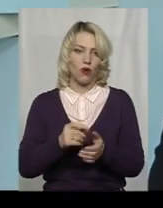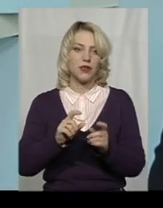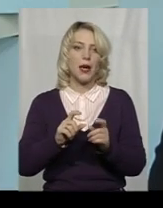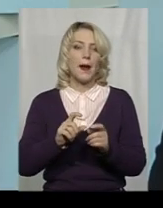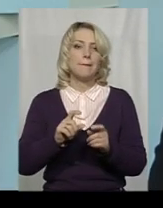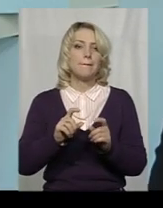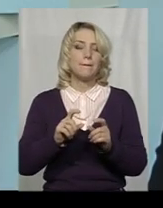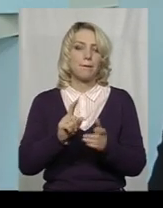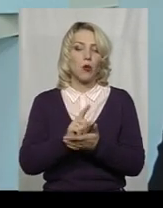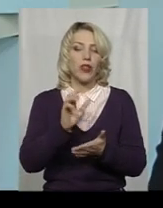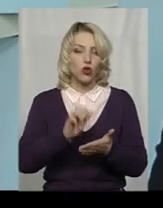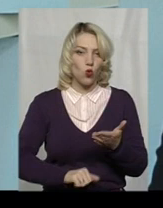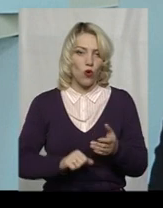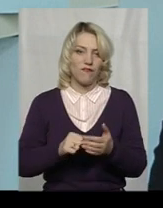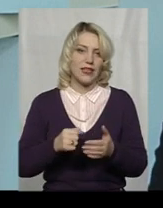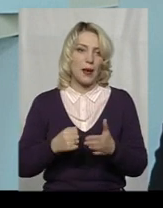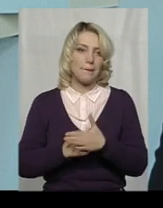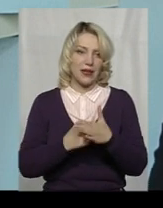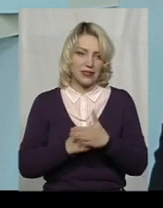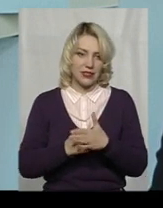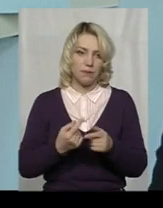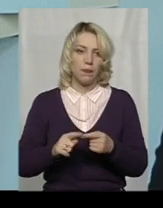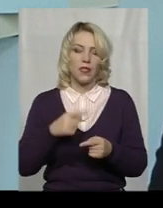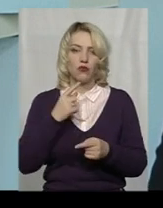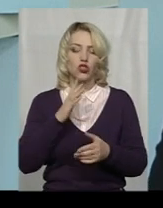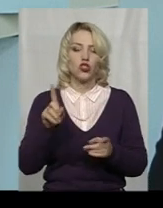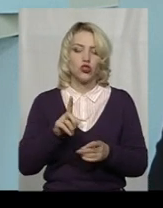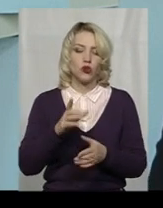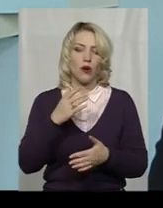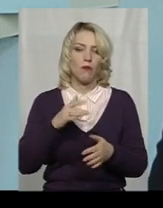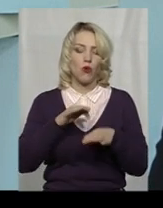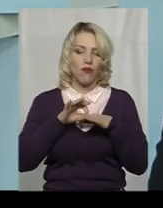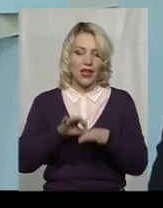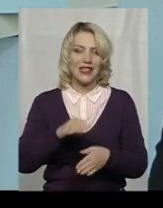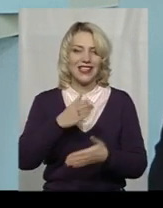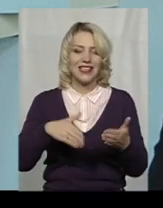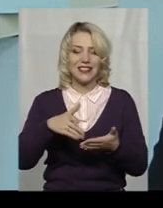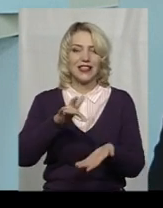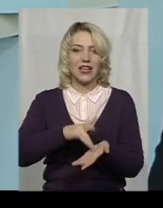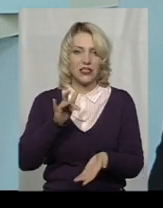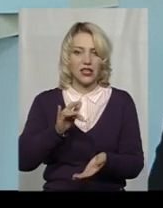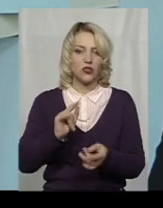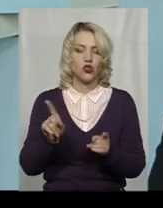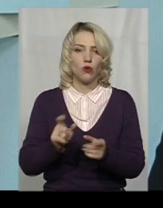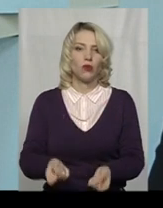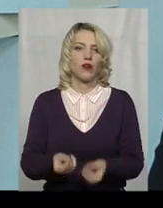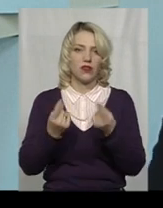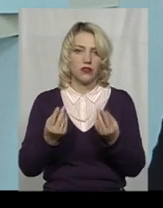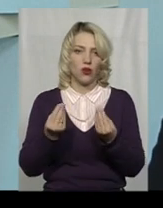говорять про те, що, ну, от, пройшла децентралізація, появилися гроші. Але, враховуючи, що